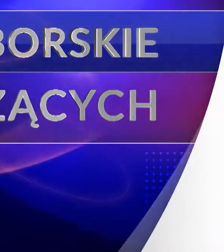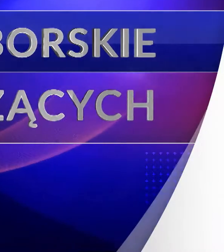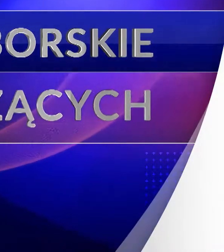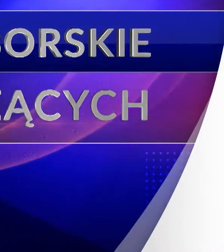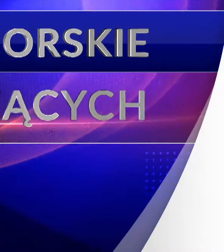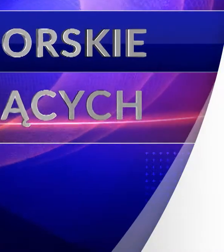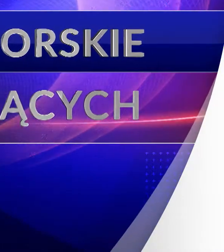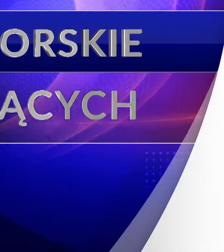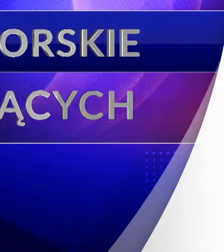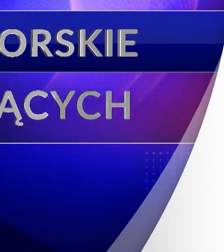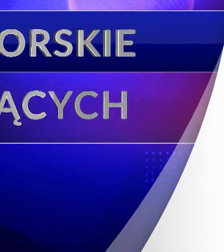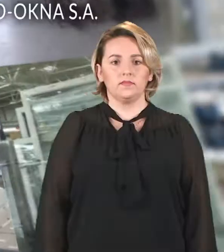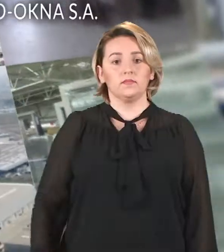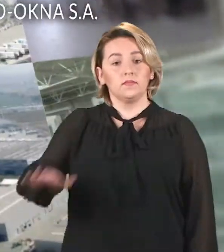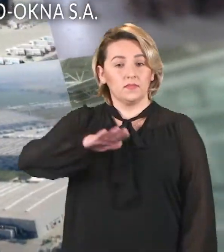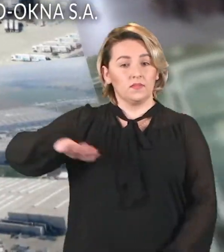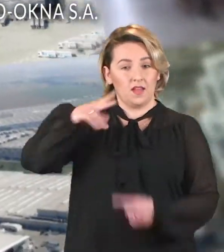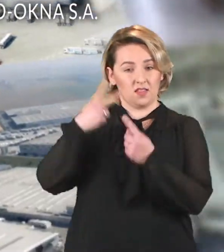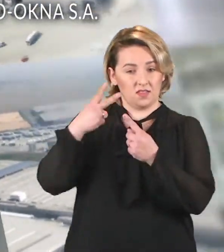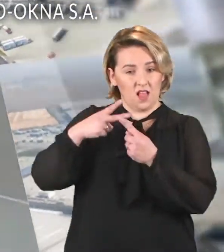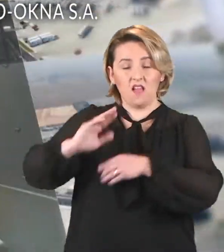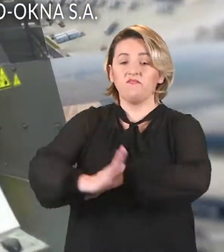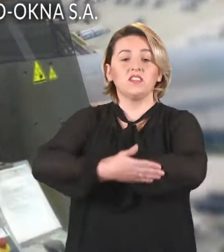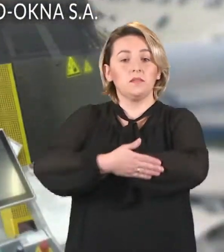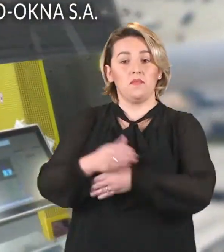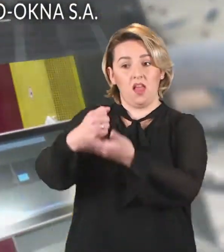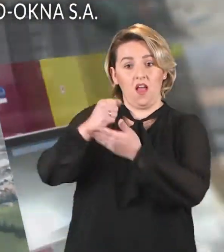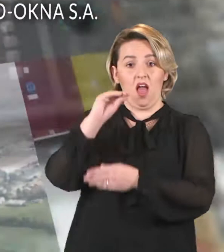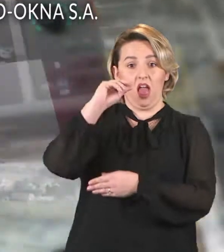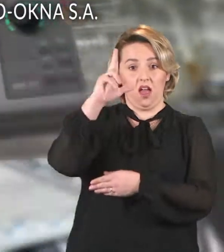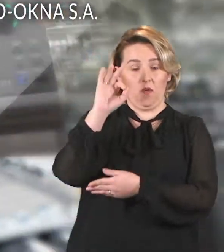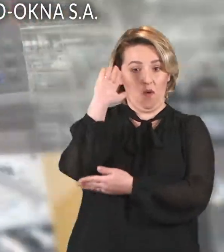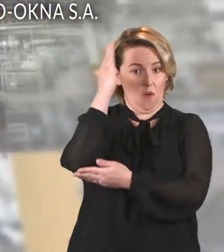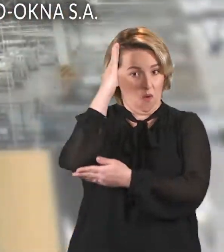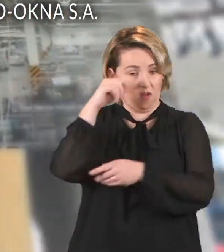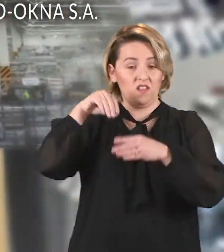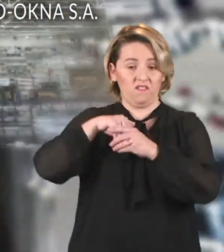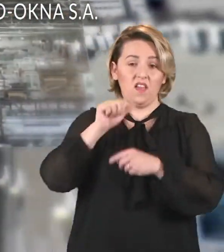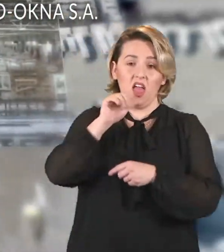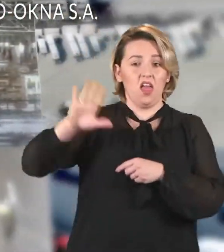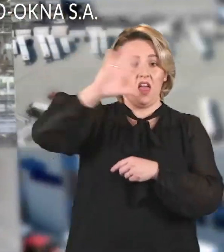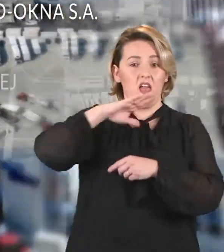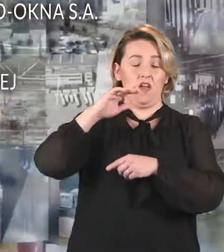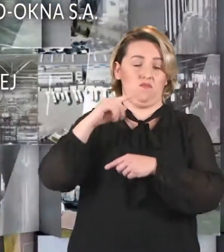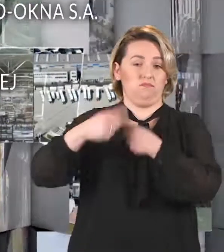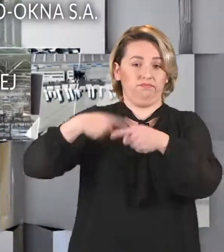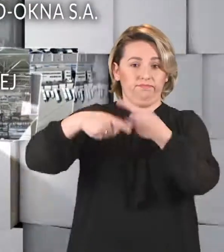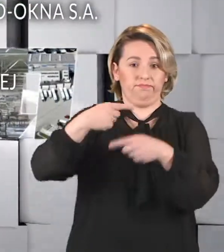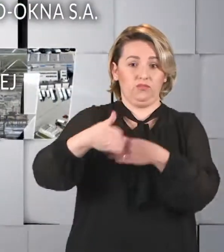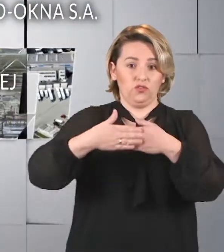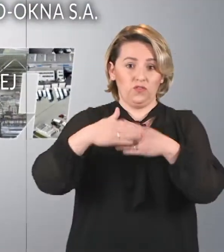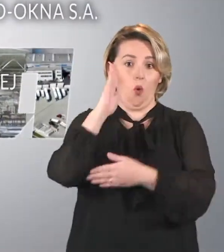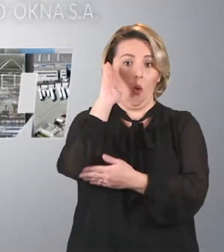Muzyka Produkcję programu wspiera firma Eko Okna S.A. Wiodący w Europie producent